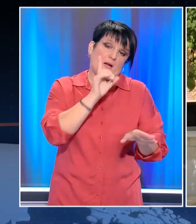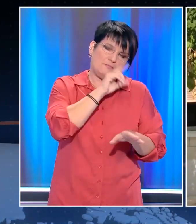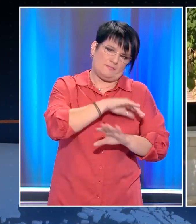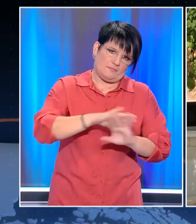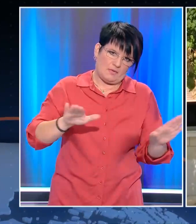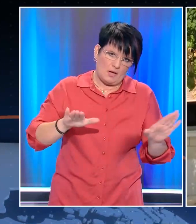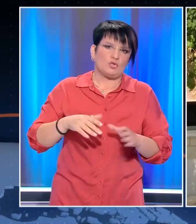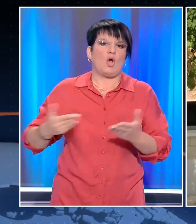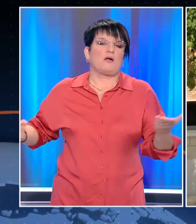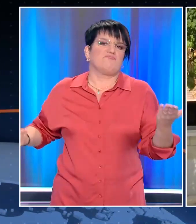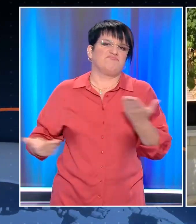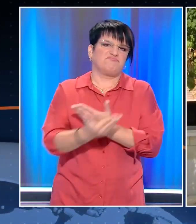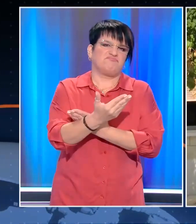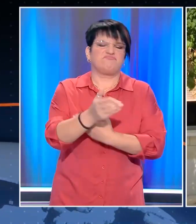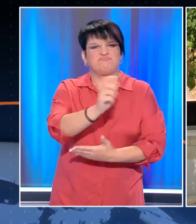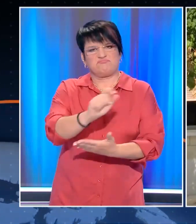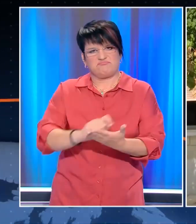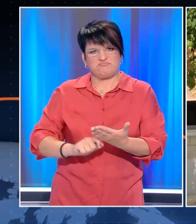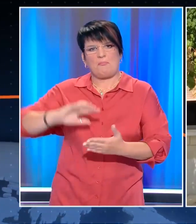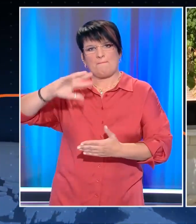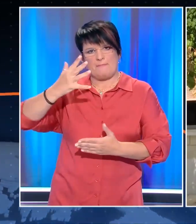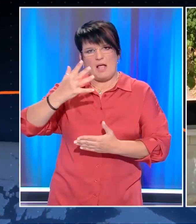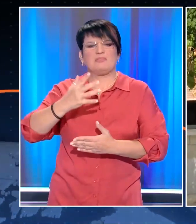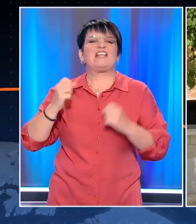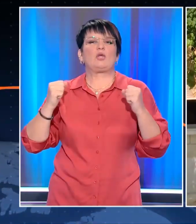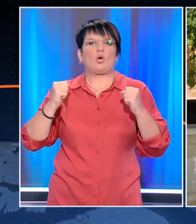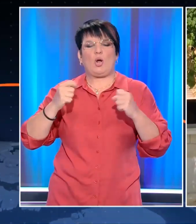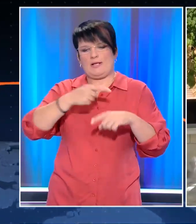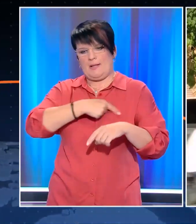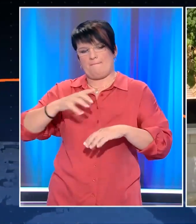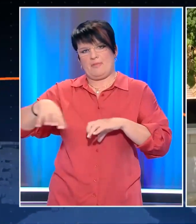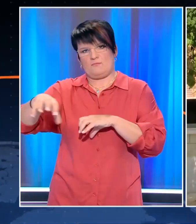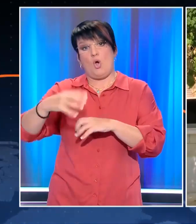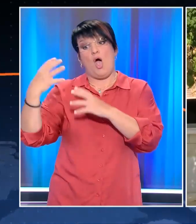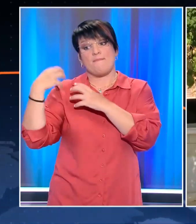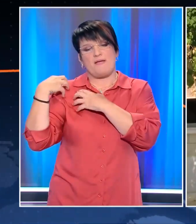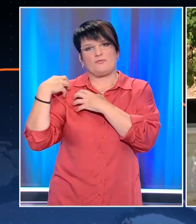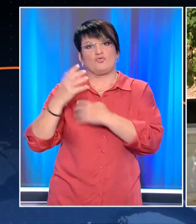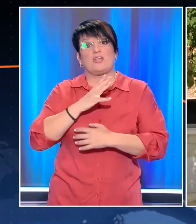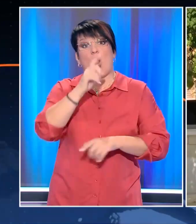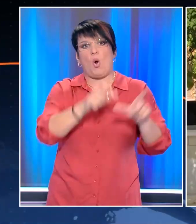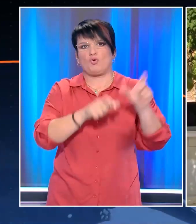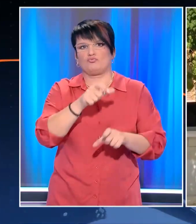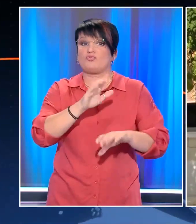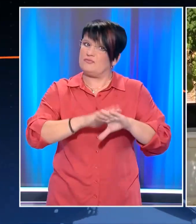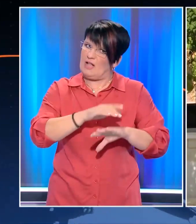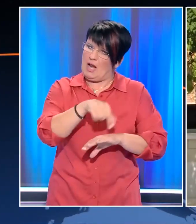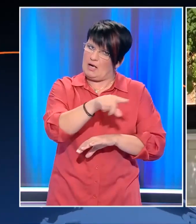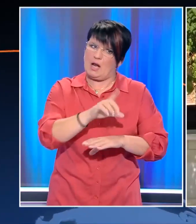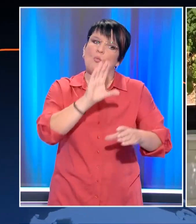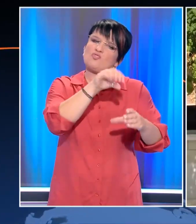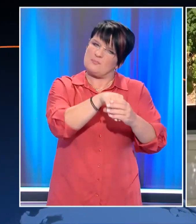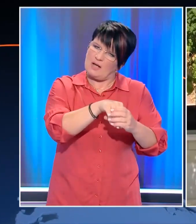η μηνυτήριος αναφορά, την οποία θα καταθέσει η 5η υγειονομική περιφέρεια, κατά παντός υπευθύνου και κατά των πολιτών, οι οποίοι ενδοχοποιούνται σε